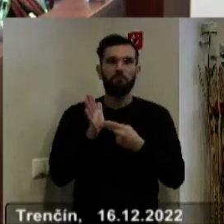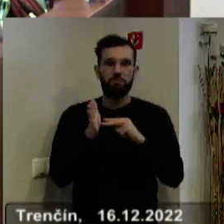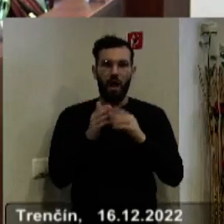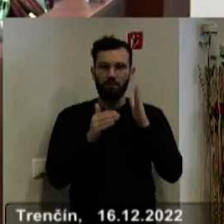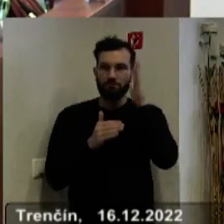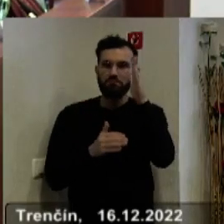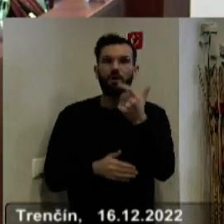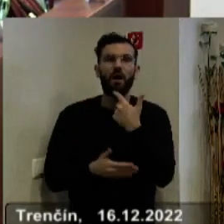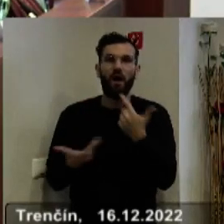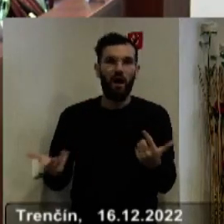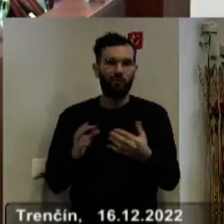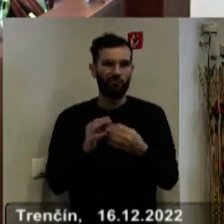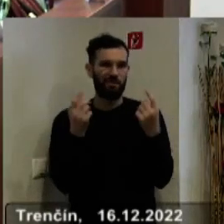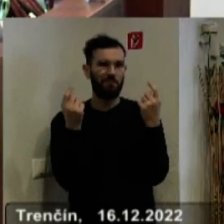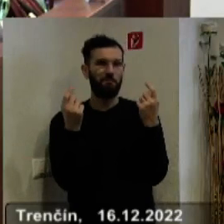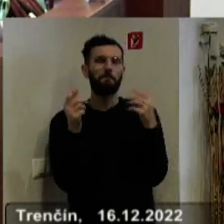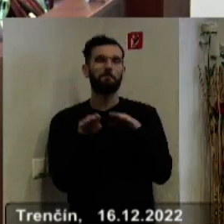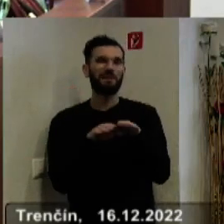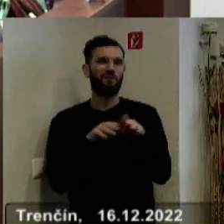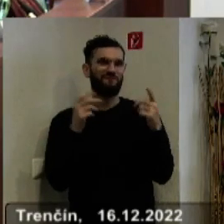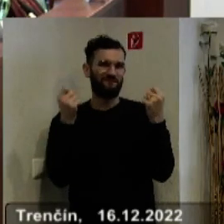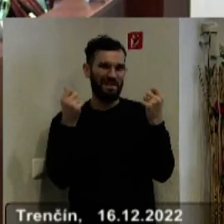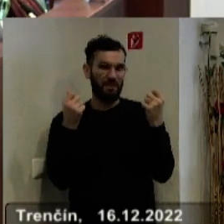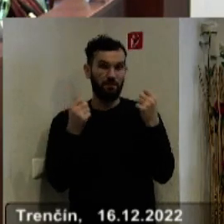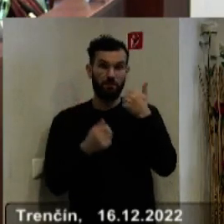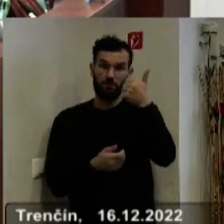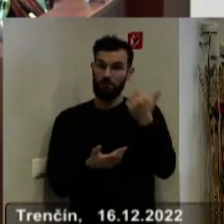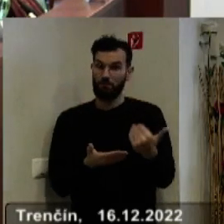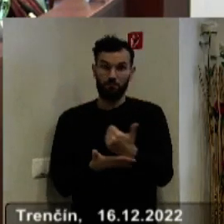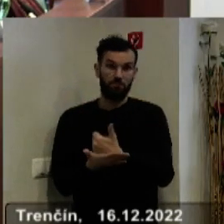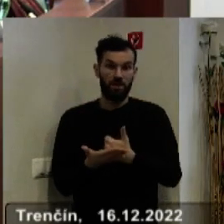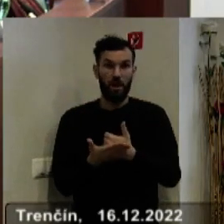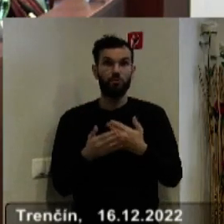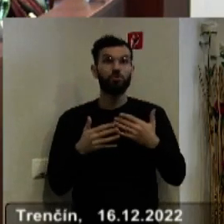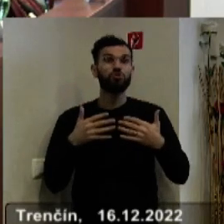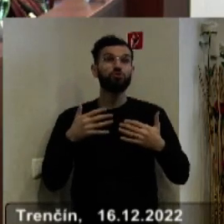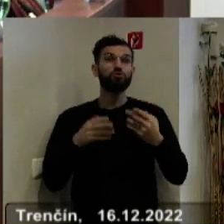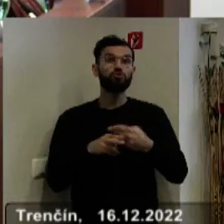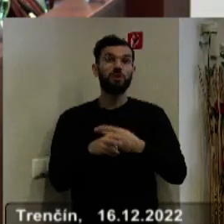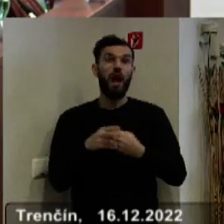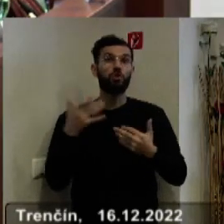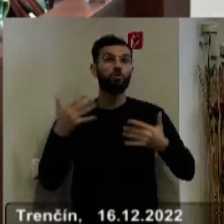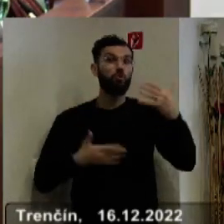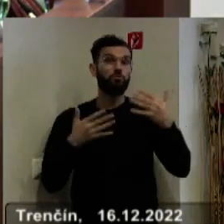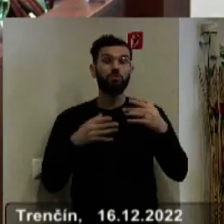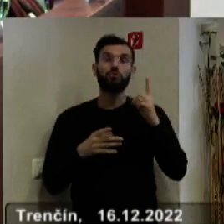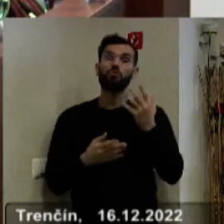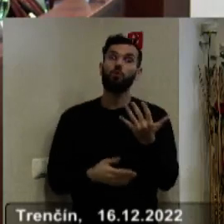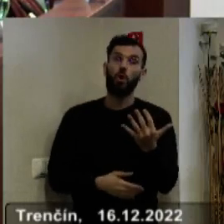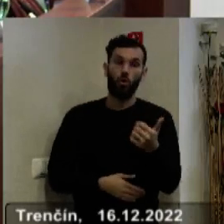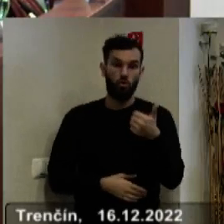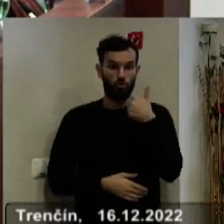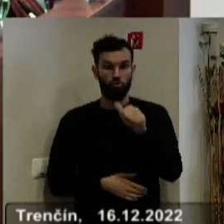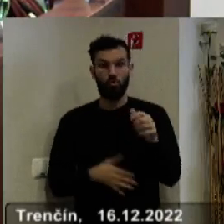daňovej prognozy ministerstva financí, kde teda jediný príjem, ktorý máme my zo štátneho rozpočtu vo výške 190,